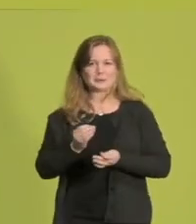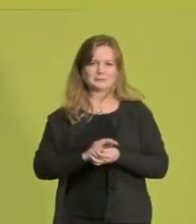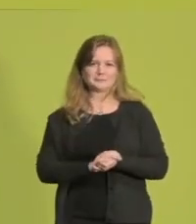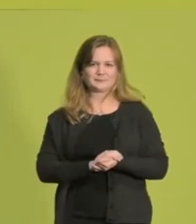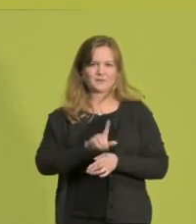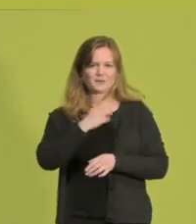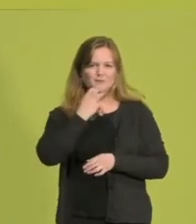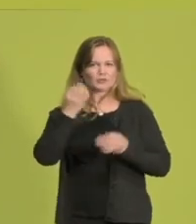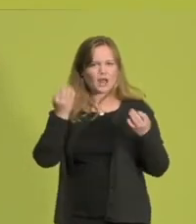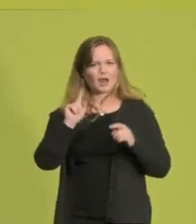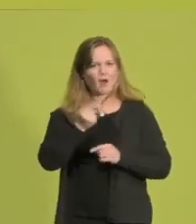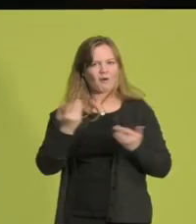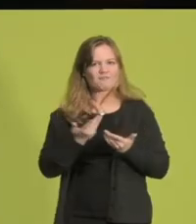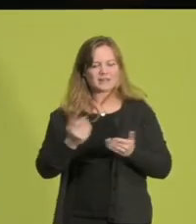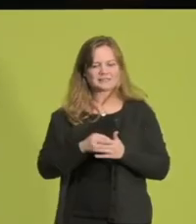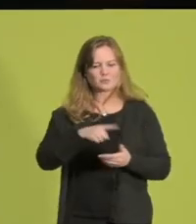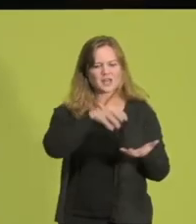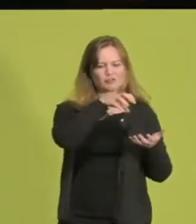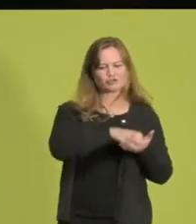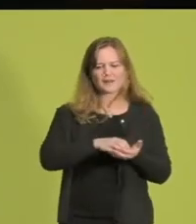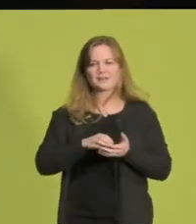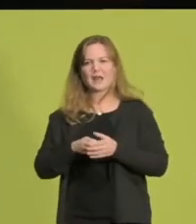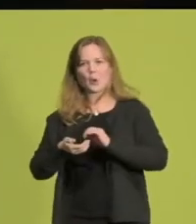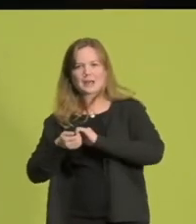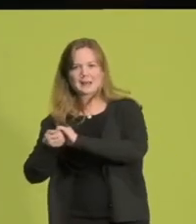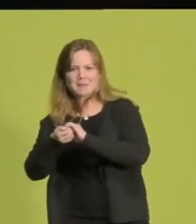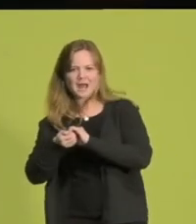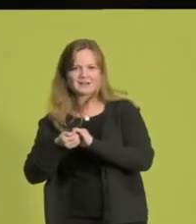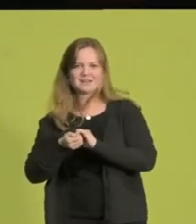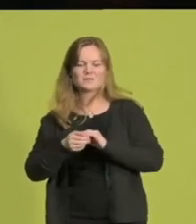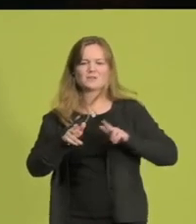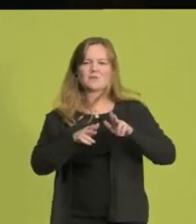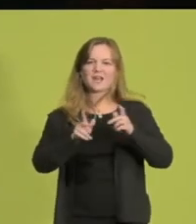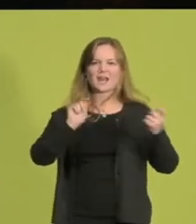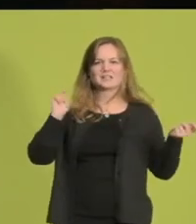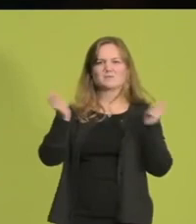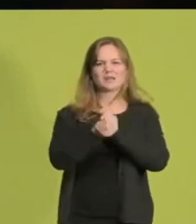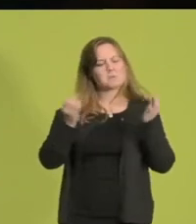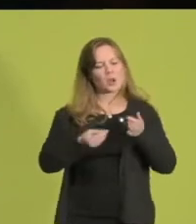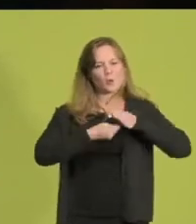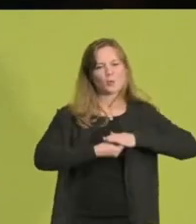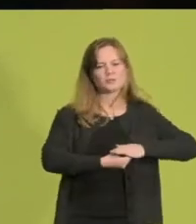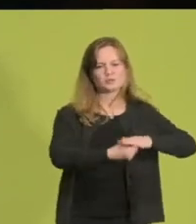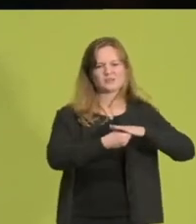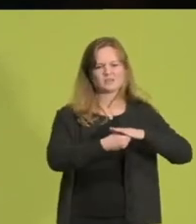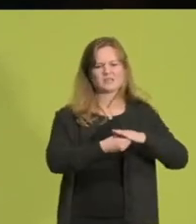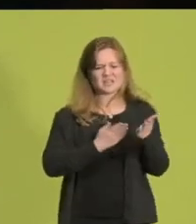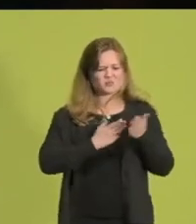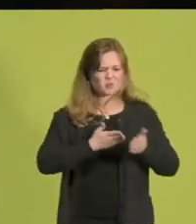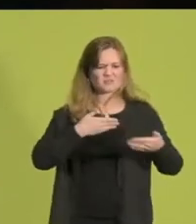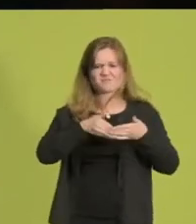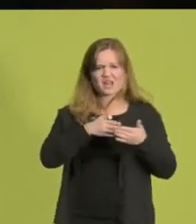Wir wollen aber auch, dass unsere Städte und Gemeinden bei der Verkehrswende unterstützt werden. Ihnen dürfen keine Steine in den Weg